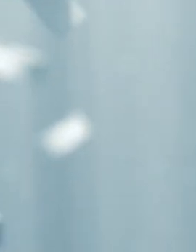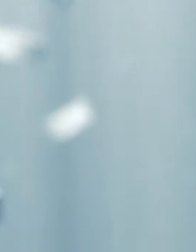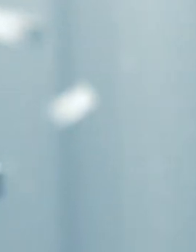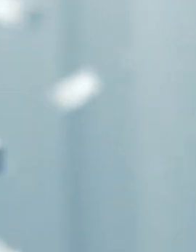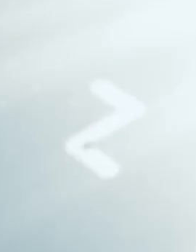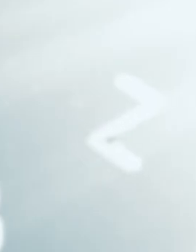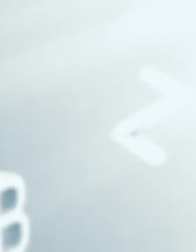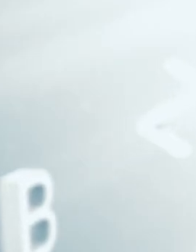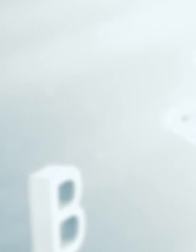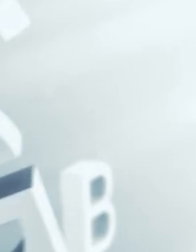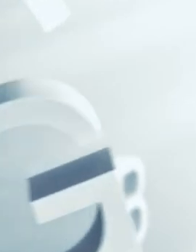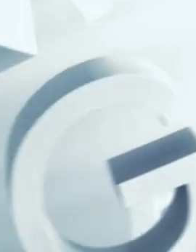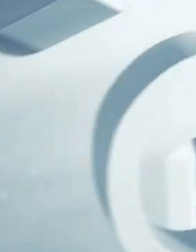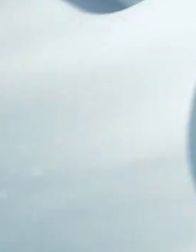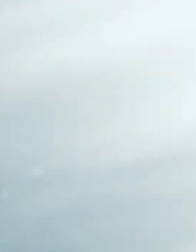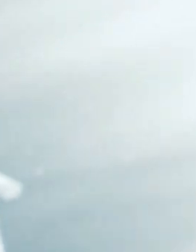KONIEC